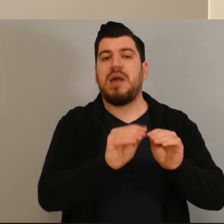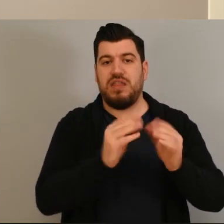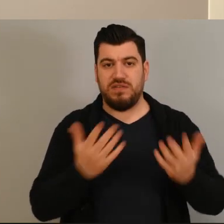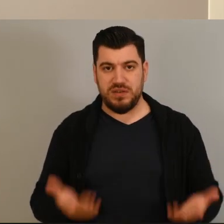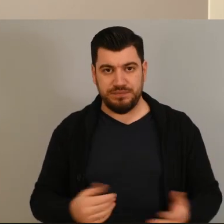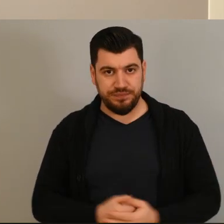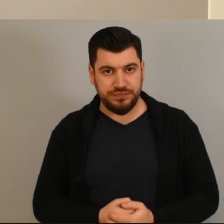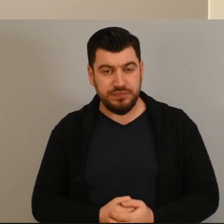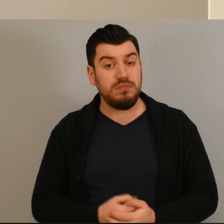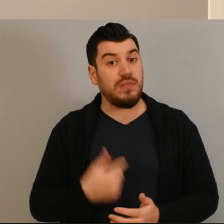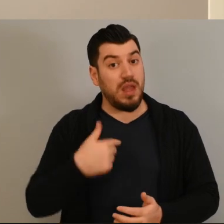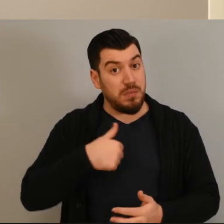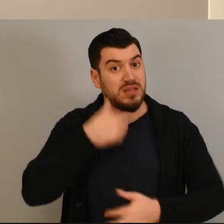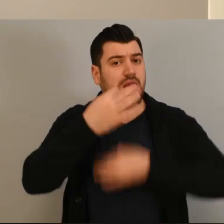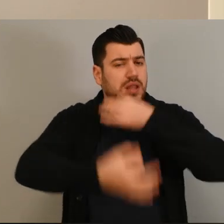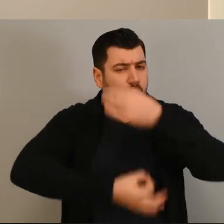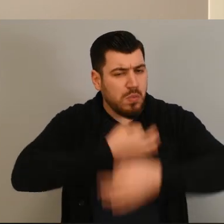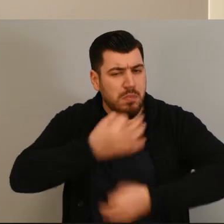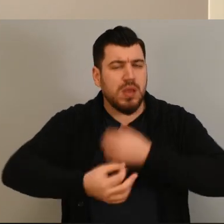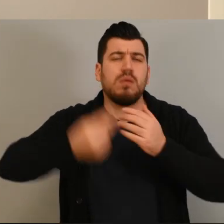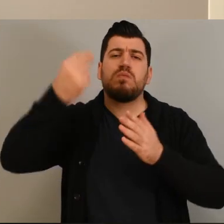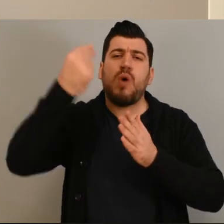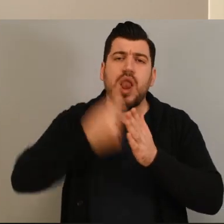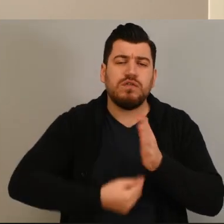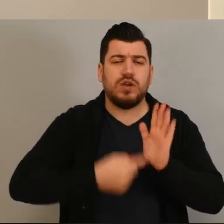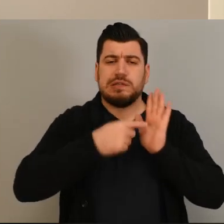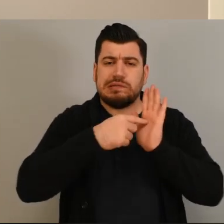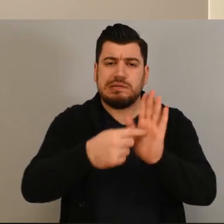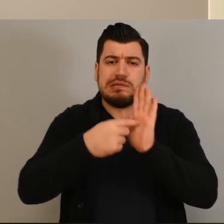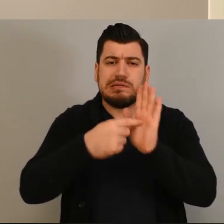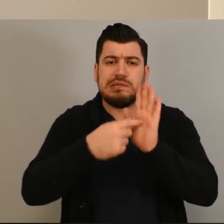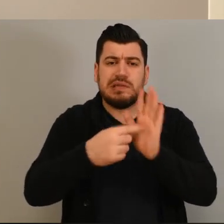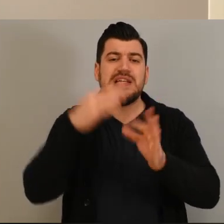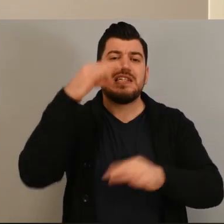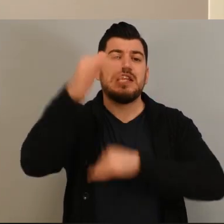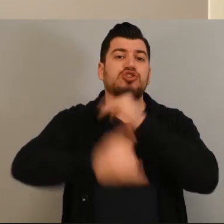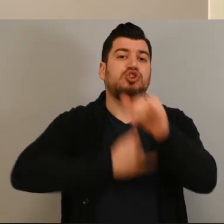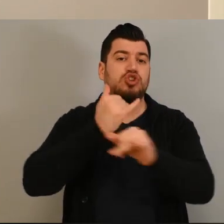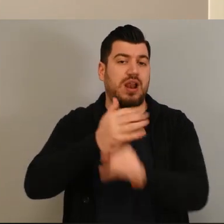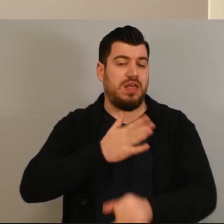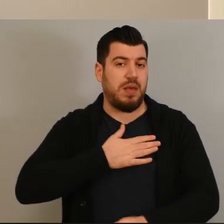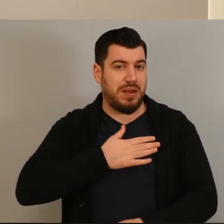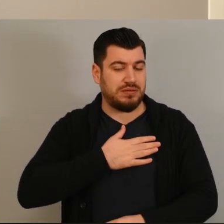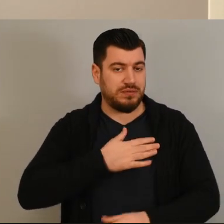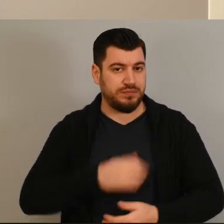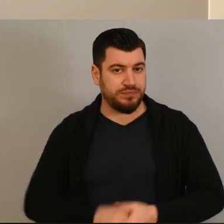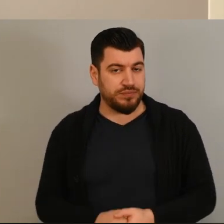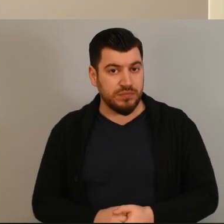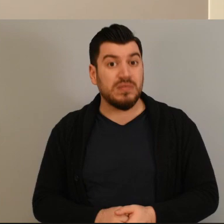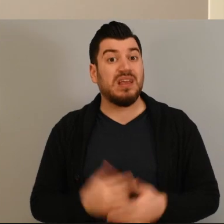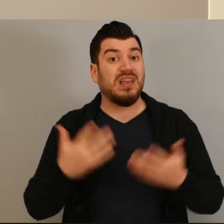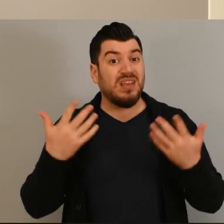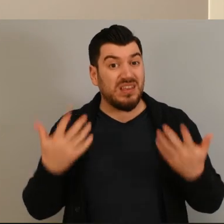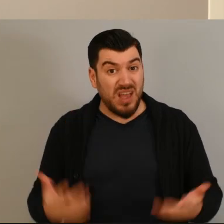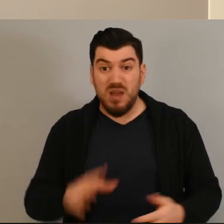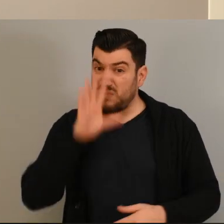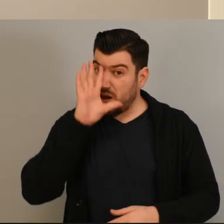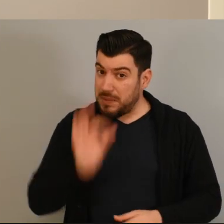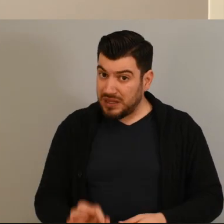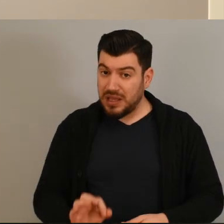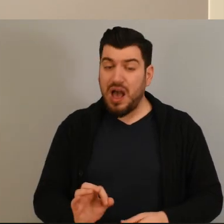στη γενική εκπαίδευση. Θα έχουμε αναδείξει με πολλές δημοσίευσεις από το με άλλα μάτια.gr και